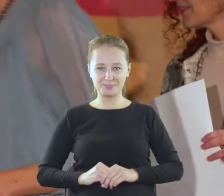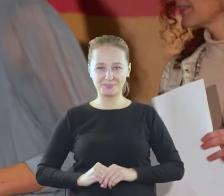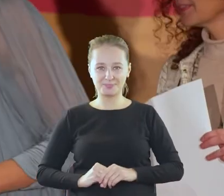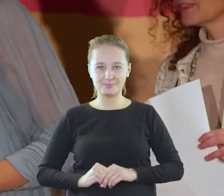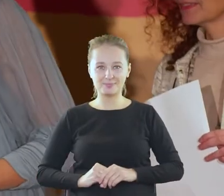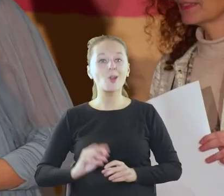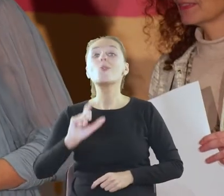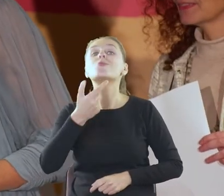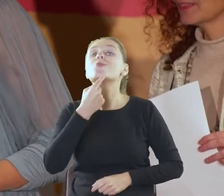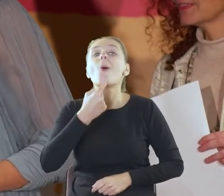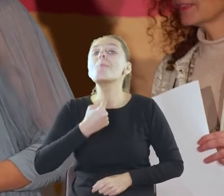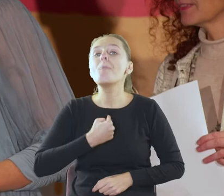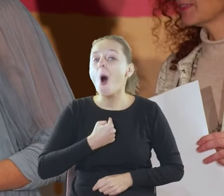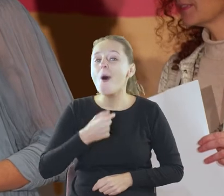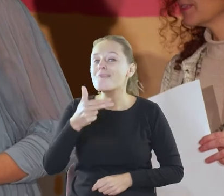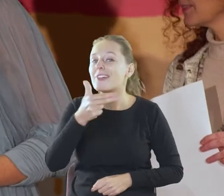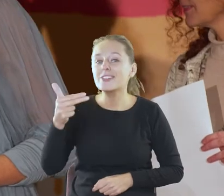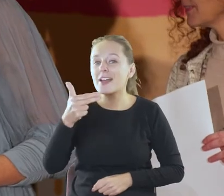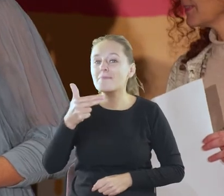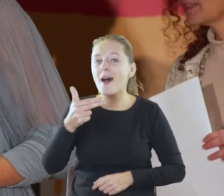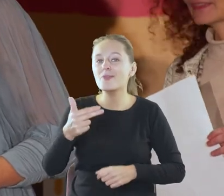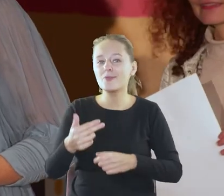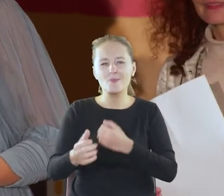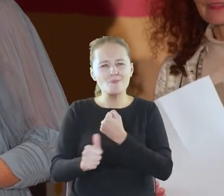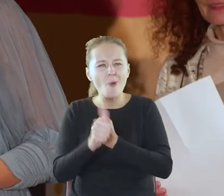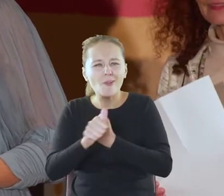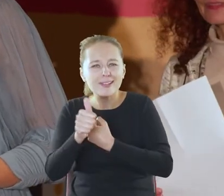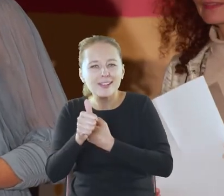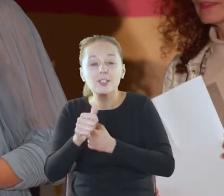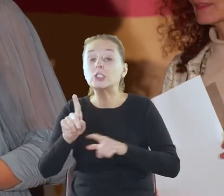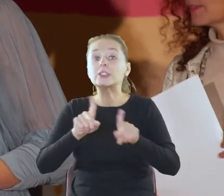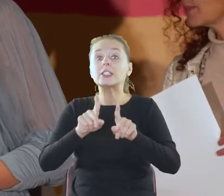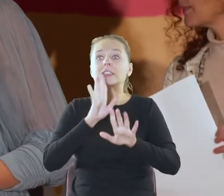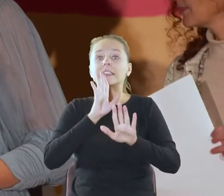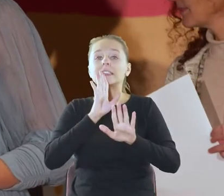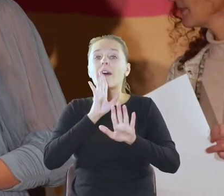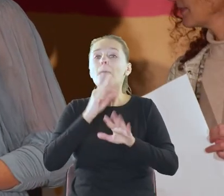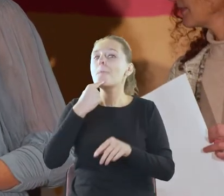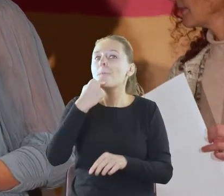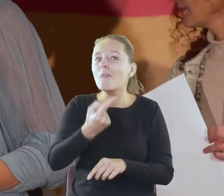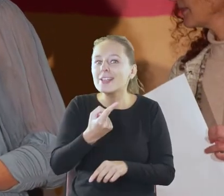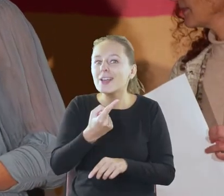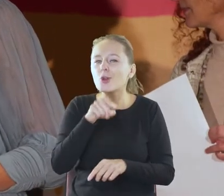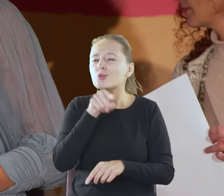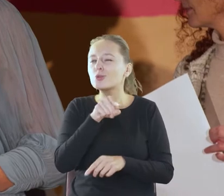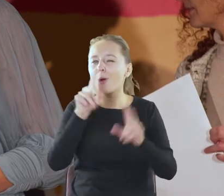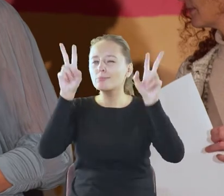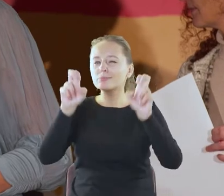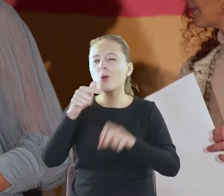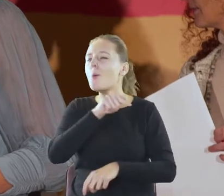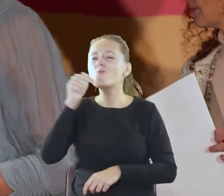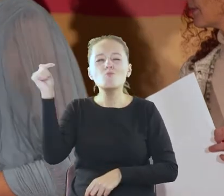Co pan nam powie na temat powodzenia? To znaczy powiedzenia, że to się musi